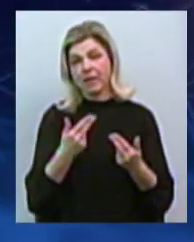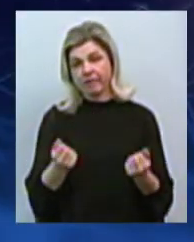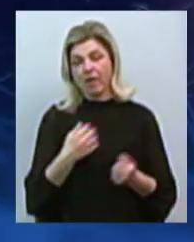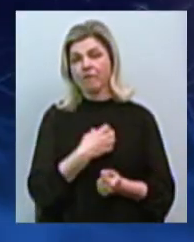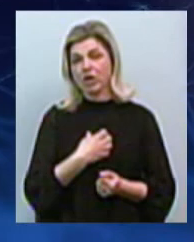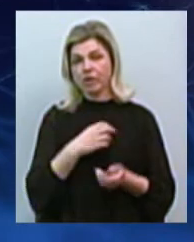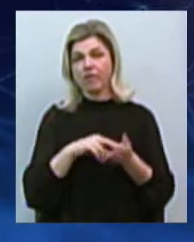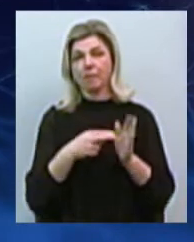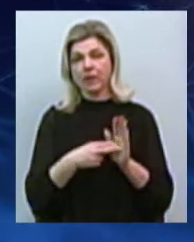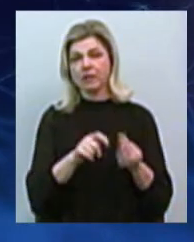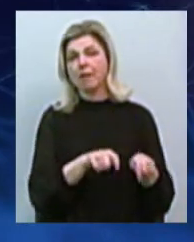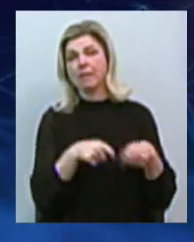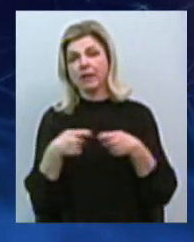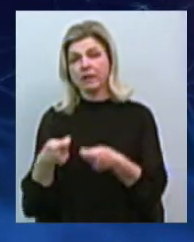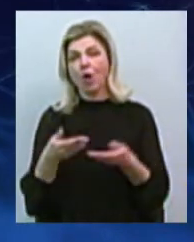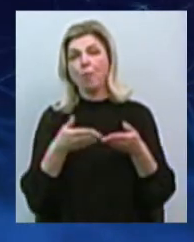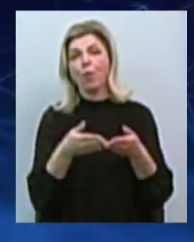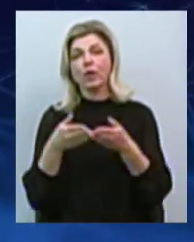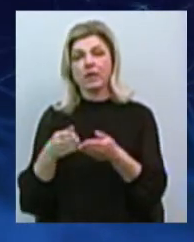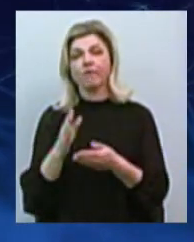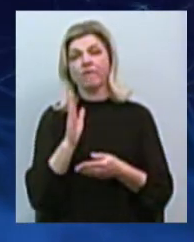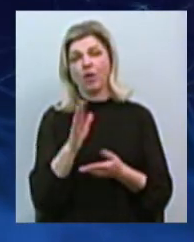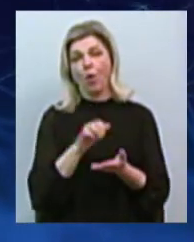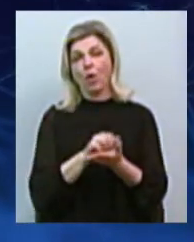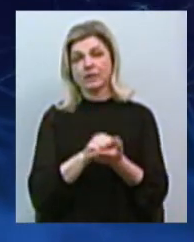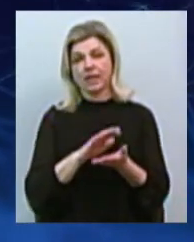планів з передачі портів у концесію.